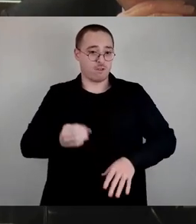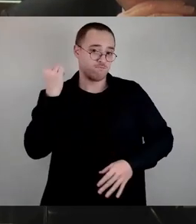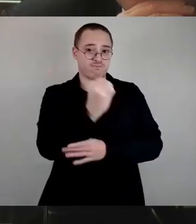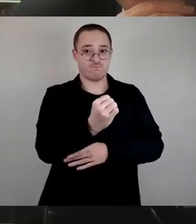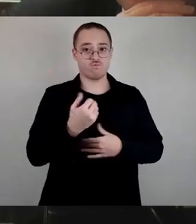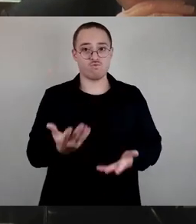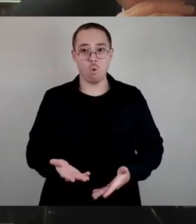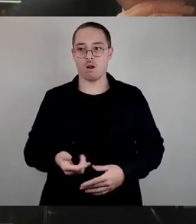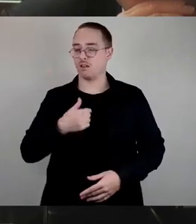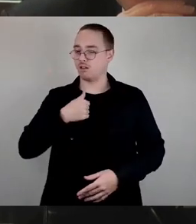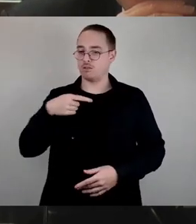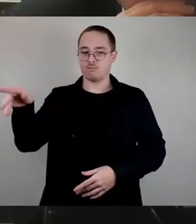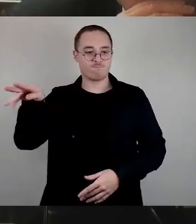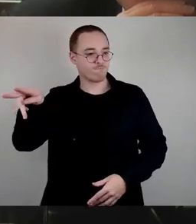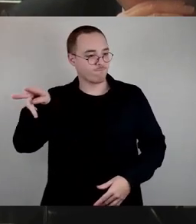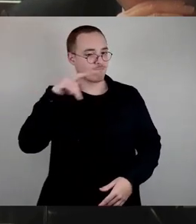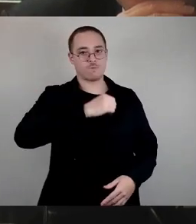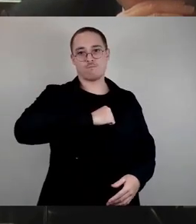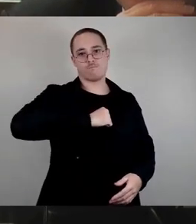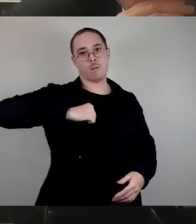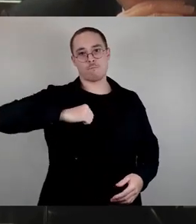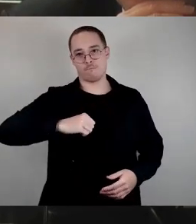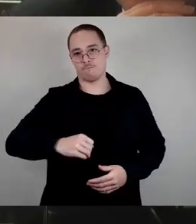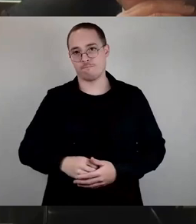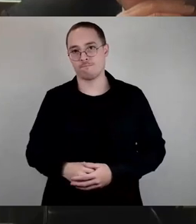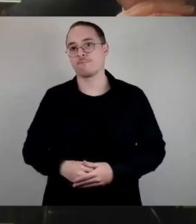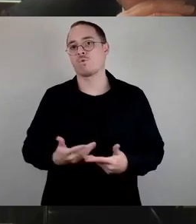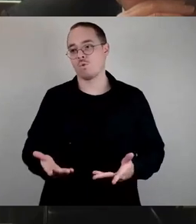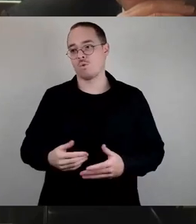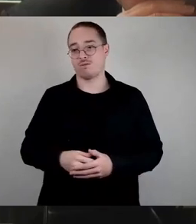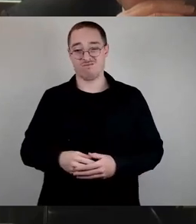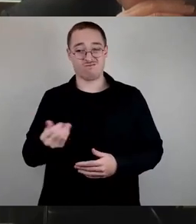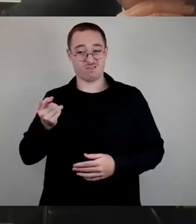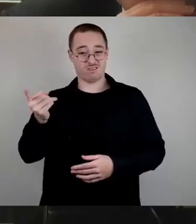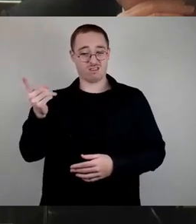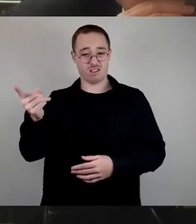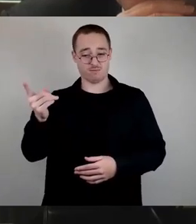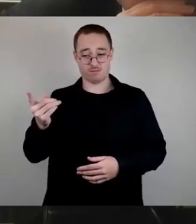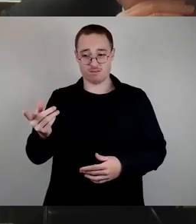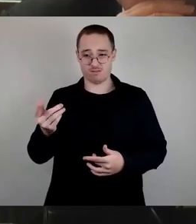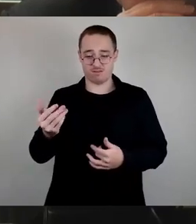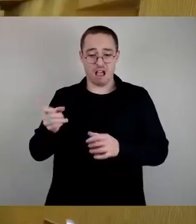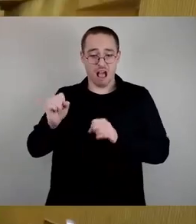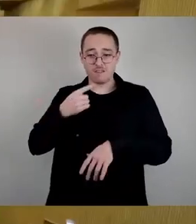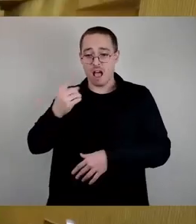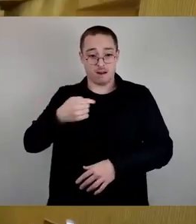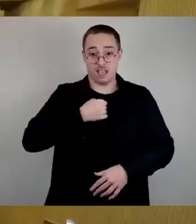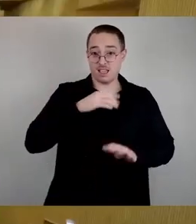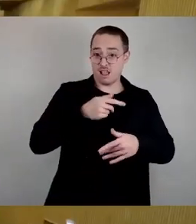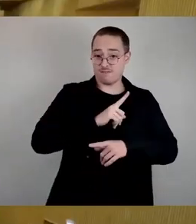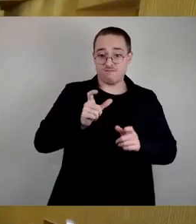kritisiert, geschweige denn gerügt wird, wirft kein gutes Licht auf diesen Rat und die Sitzungsleitung durch den Oberbürgermeister. Ich danke für Ihre Aufmerksamkeit.